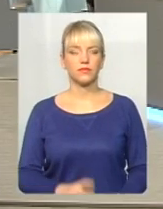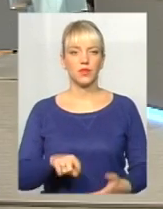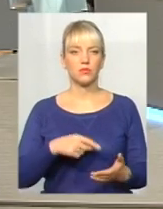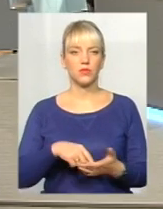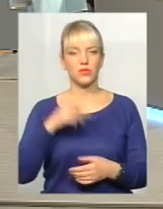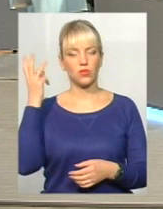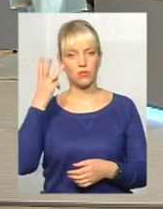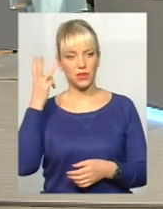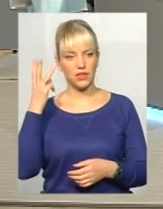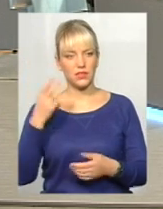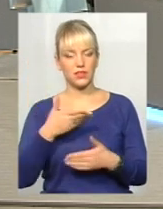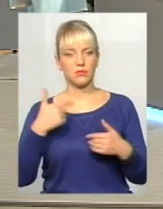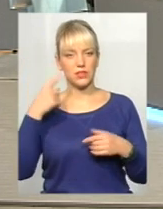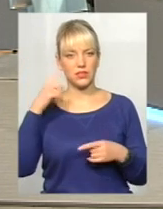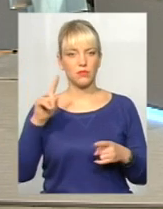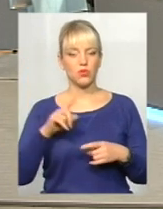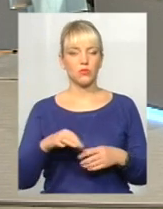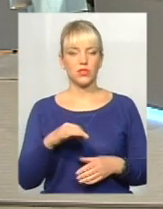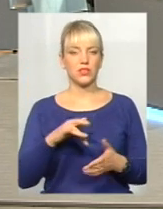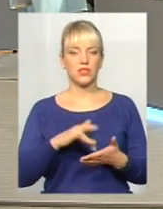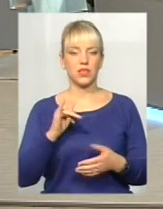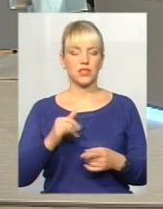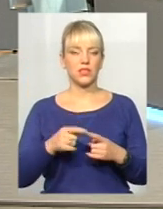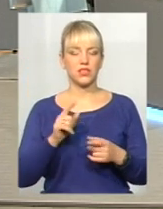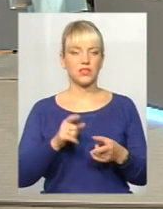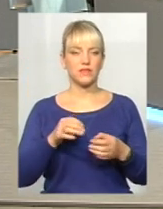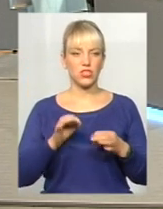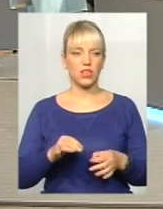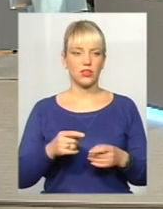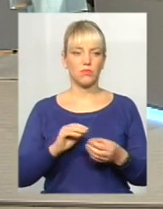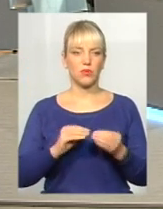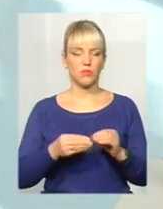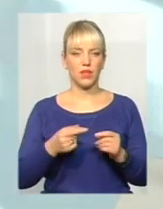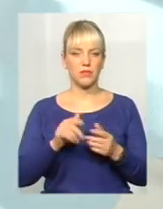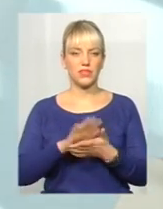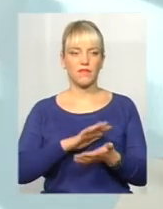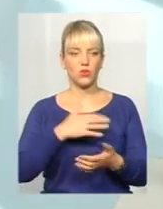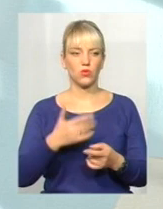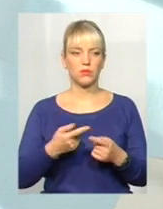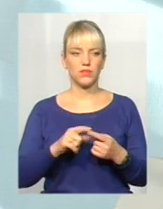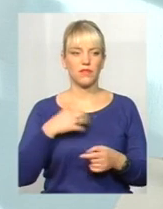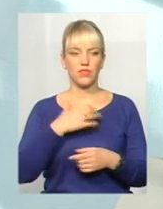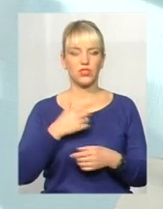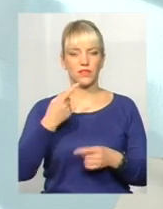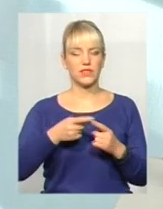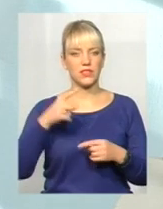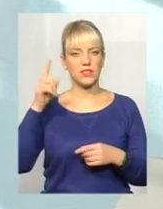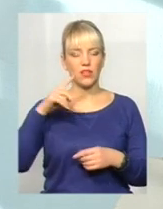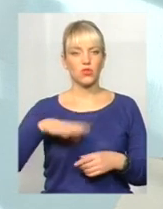Місто Хмельницький. Ми знаємо, що обласний центр і, звичайно, проблема поваження з відходами тут надзвичайно важлива. Це знають всі.